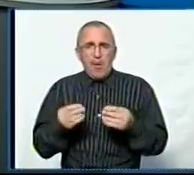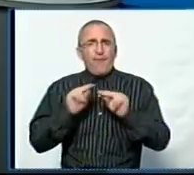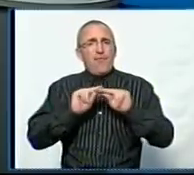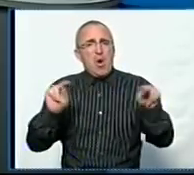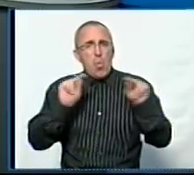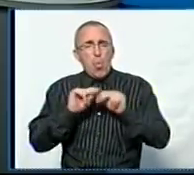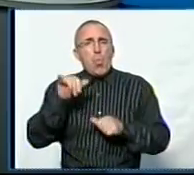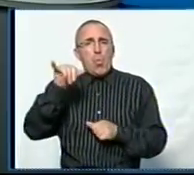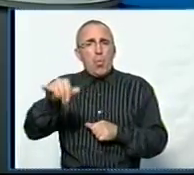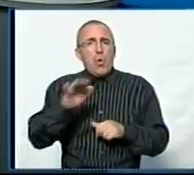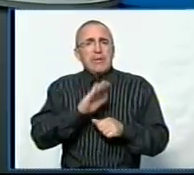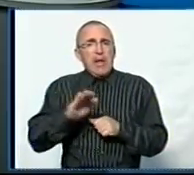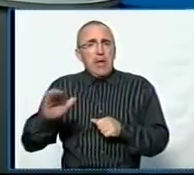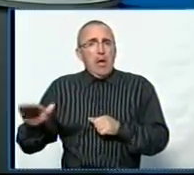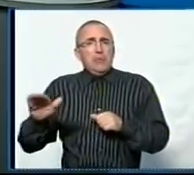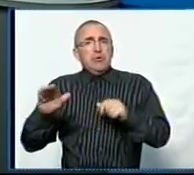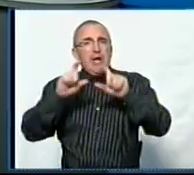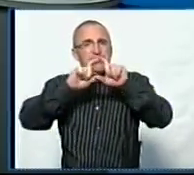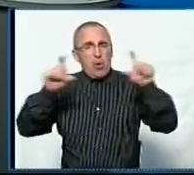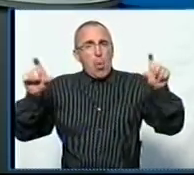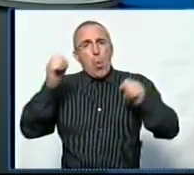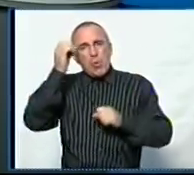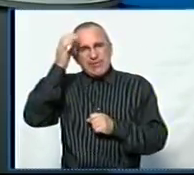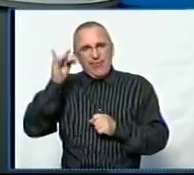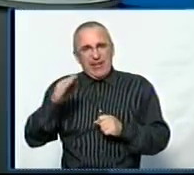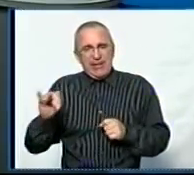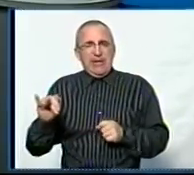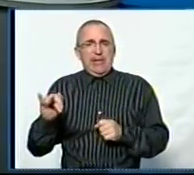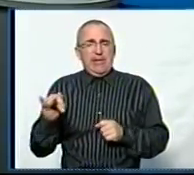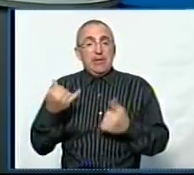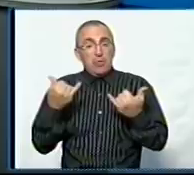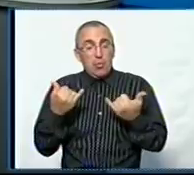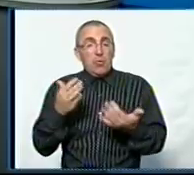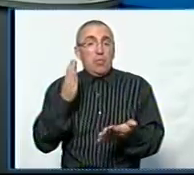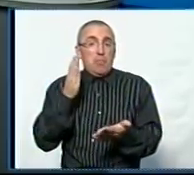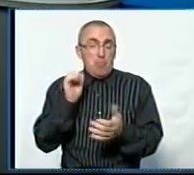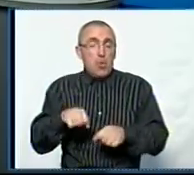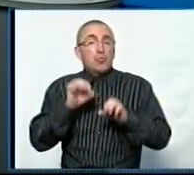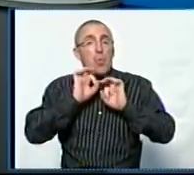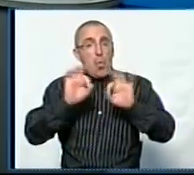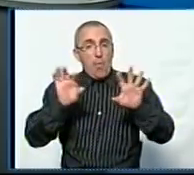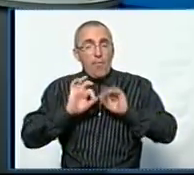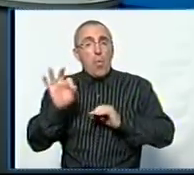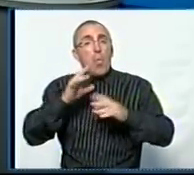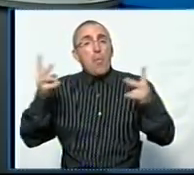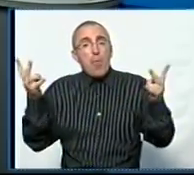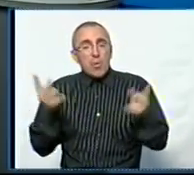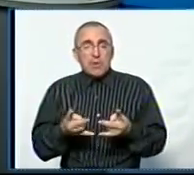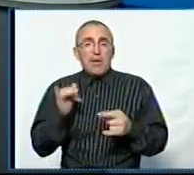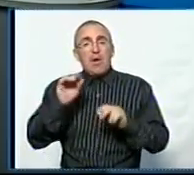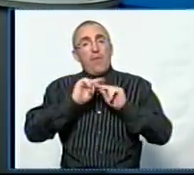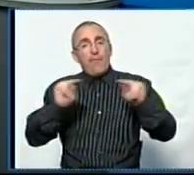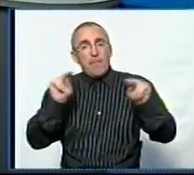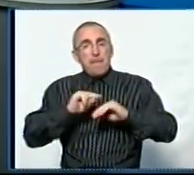у дитячих закладах освіти. І на сьогодні вже можемо говорити про потребу і у